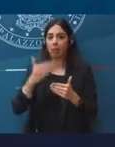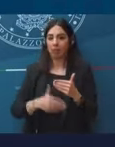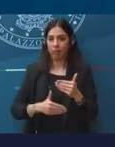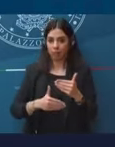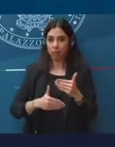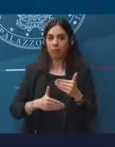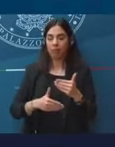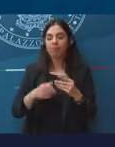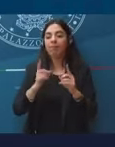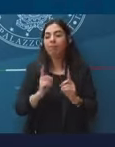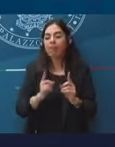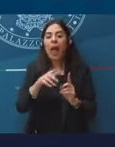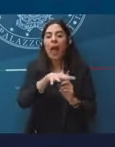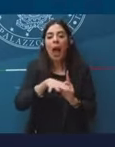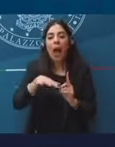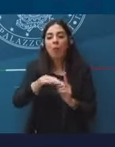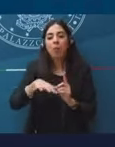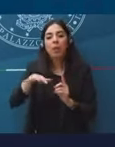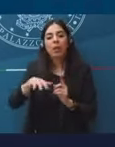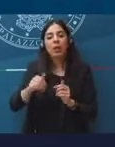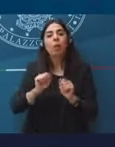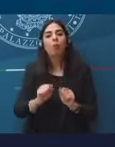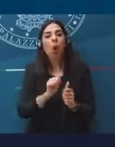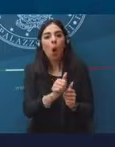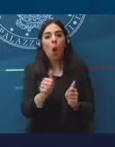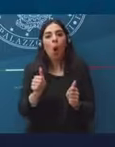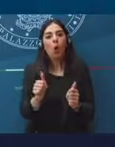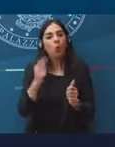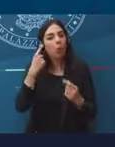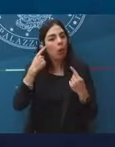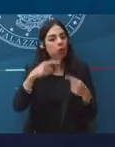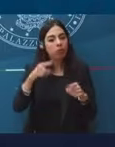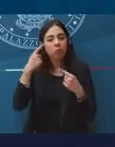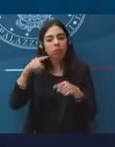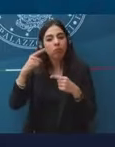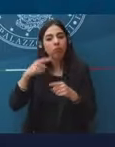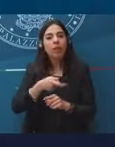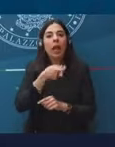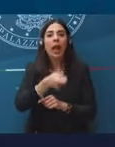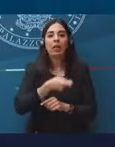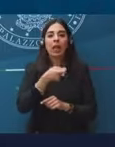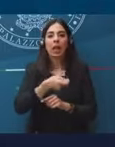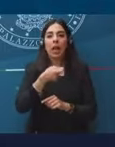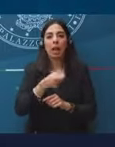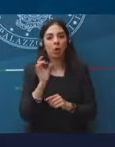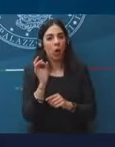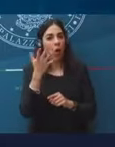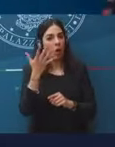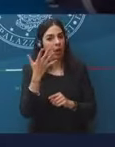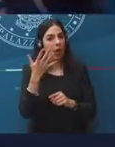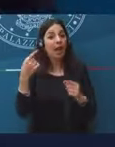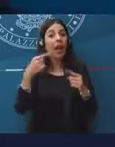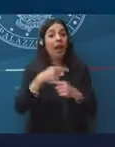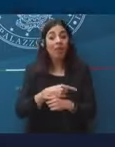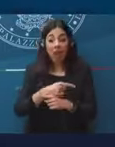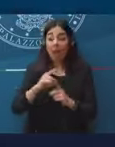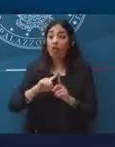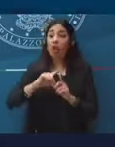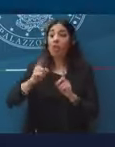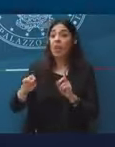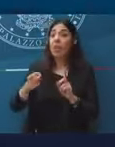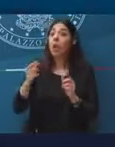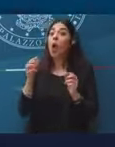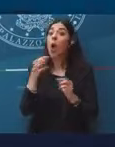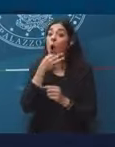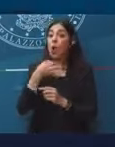esistono strumenti autonomi di cassa integrazione ordinaria e si prosegue invece fino all'autunno, cioè fino